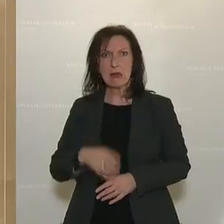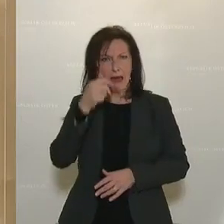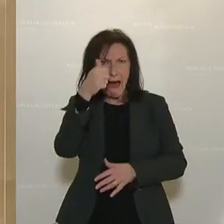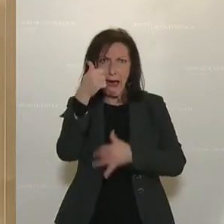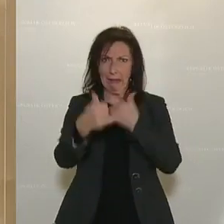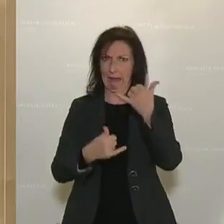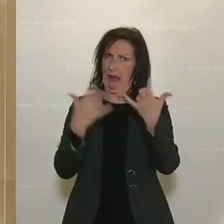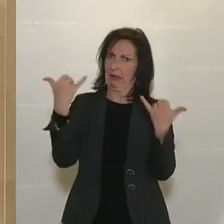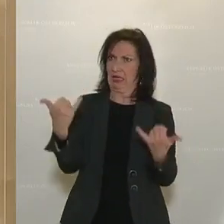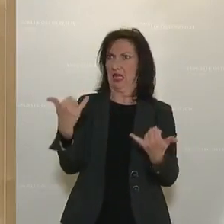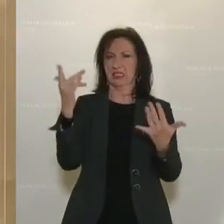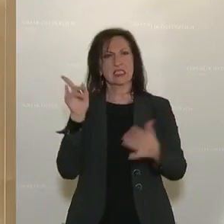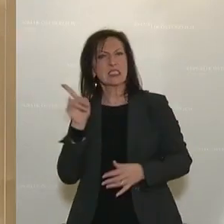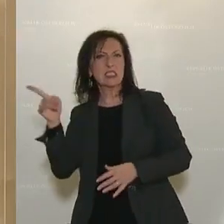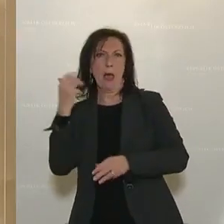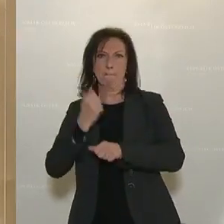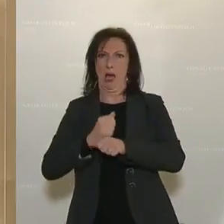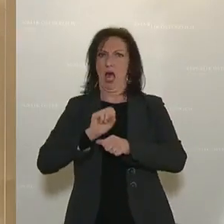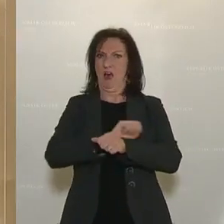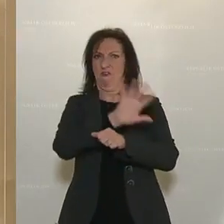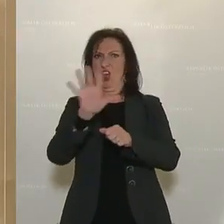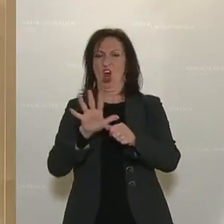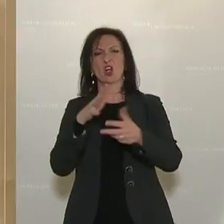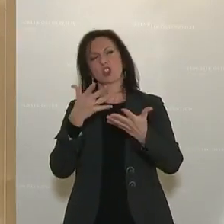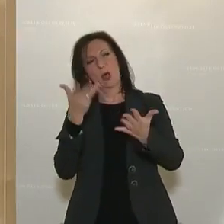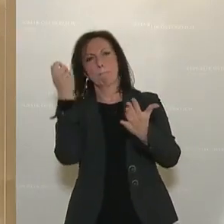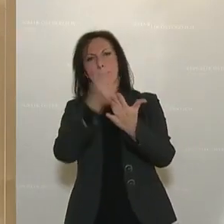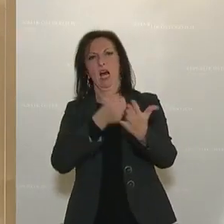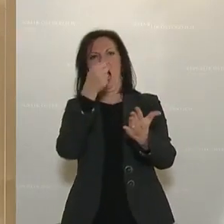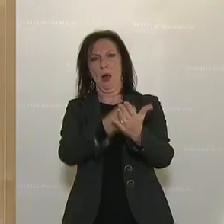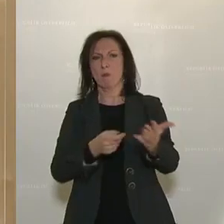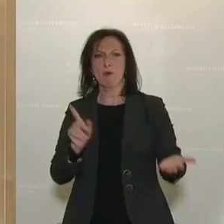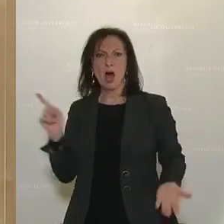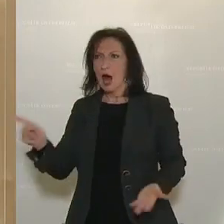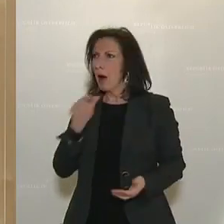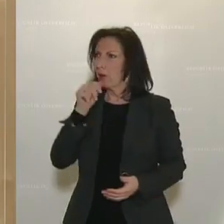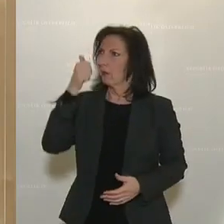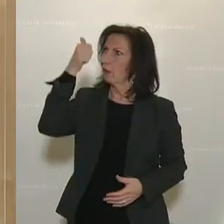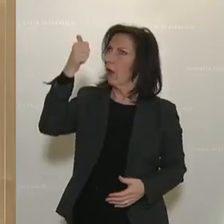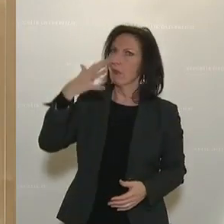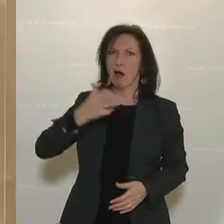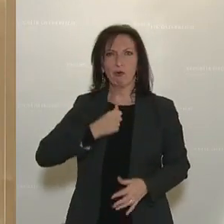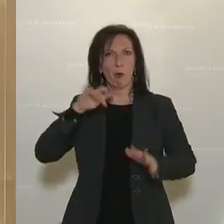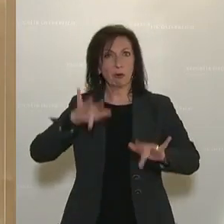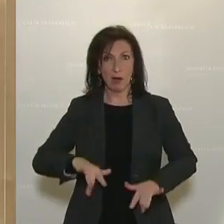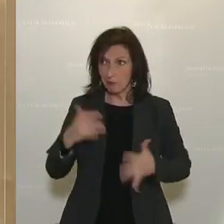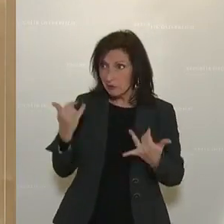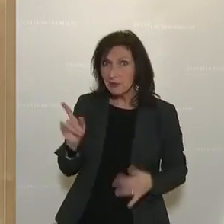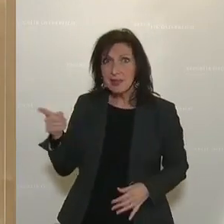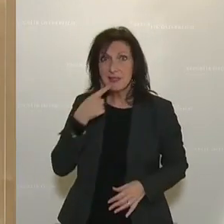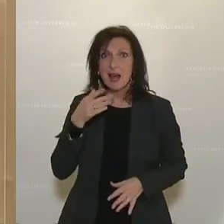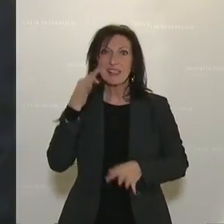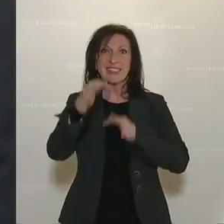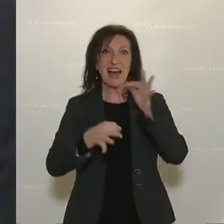Jahr jetzt dieses Virus bekämpfen. Sie haben keinen einzigen Erfolg nachzuweisen. Und dann wollen Sie mir erklären, dass Ihre